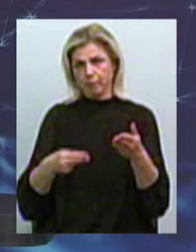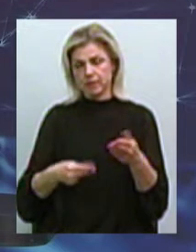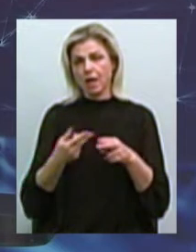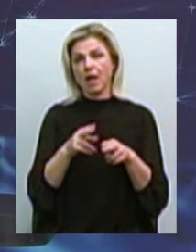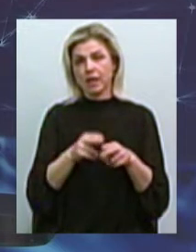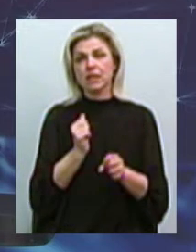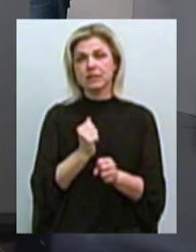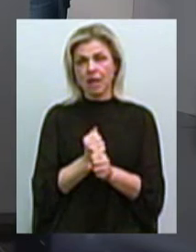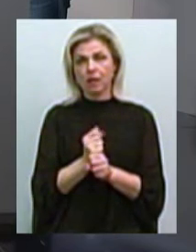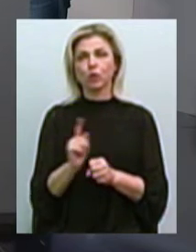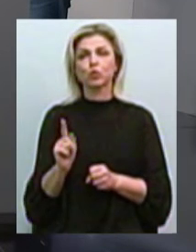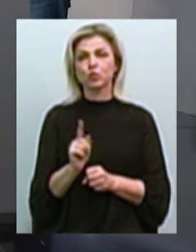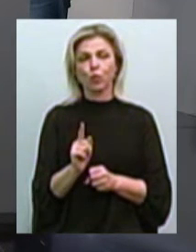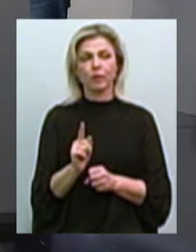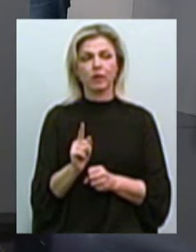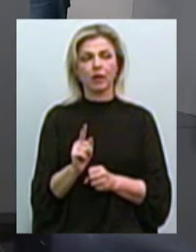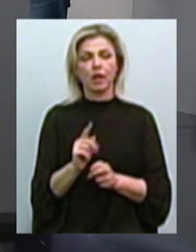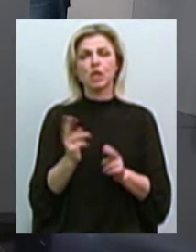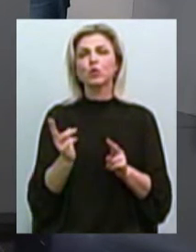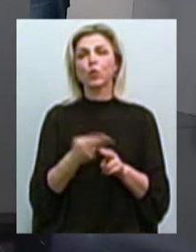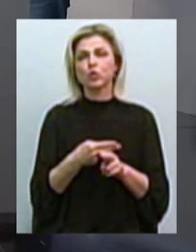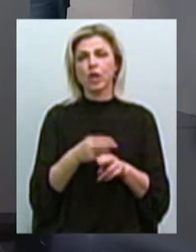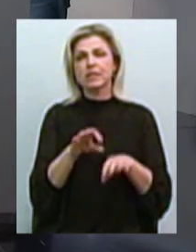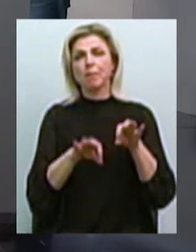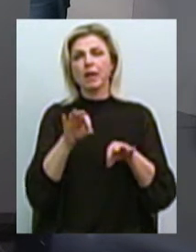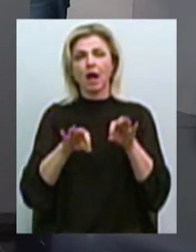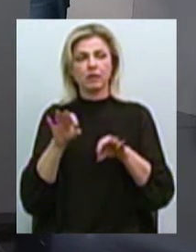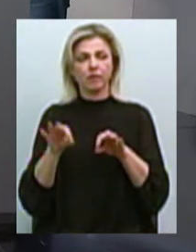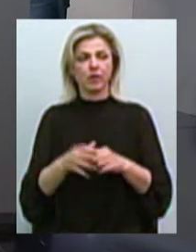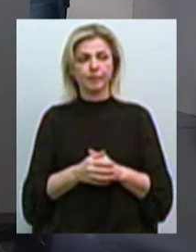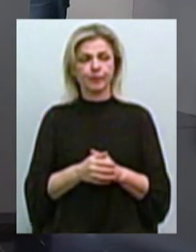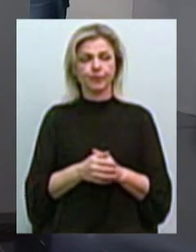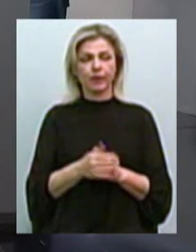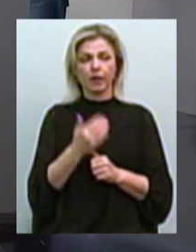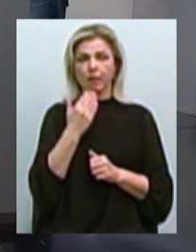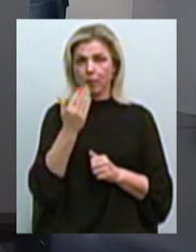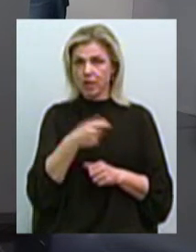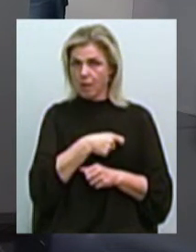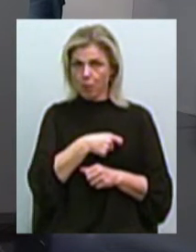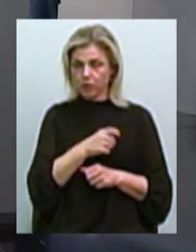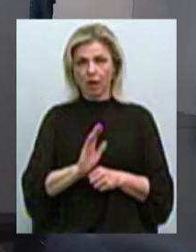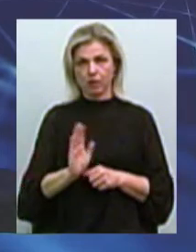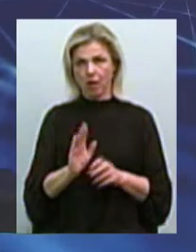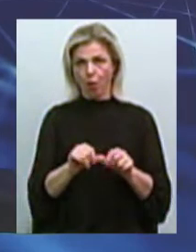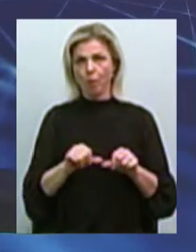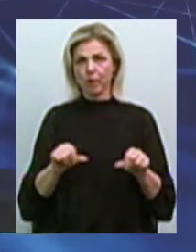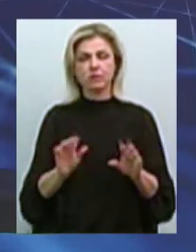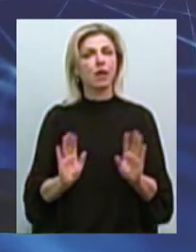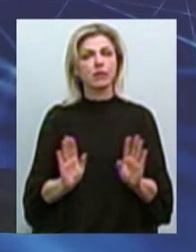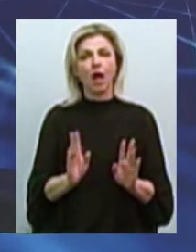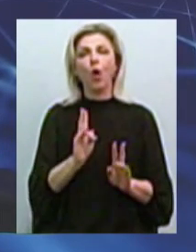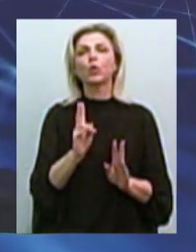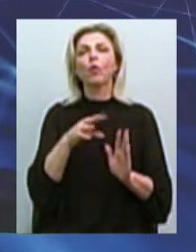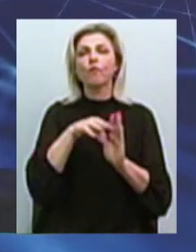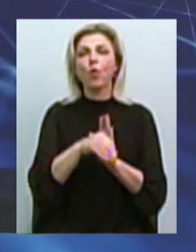і сделано для того, щоб исключити избирательність. А депутатська комісія? Нет, не депутатська. А хто входить до складов